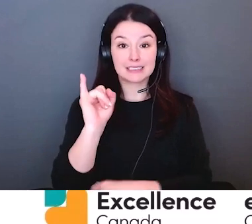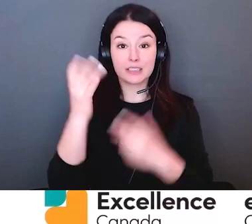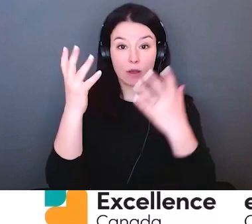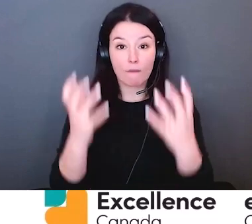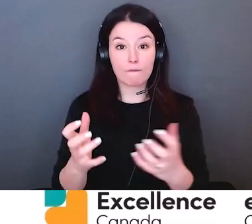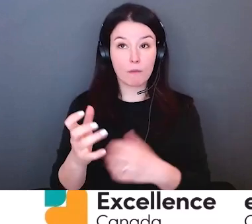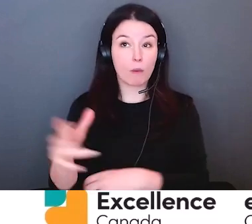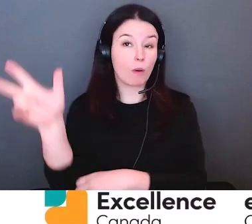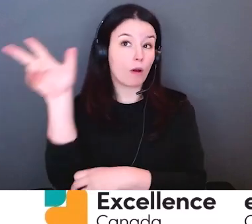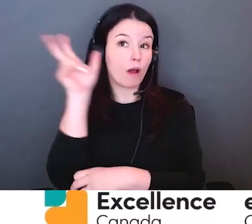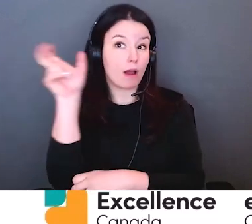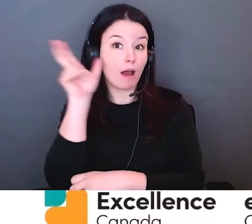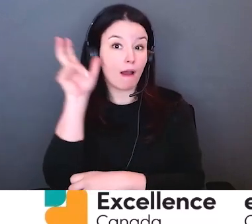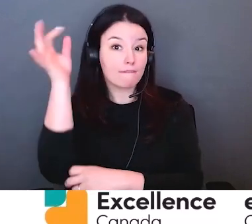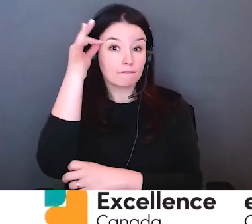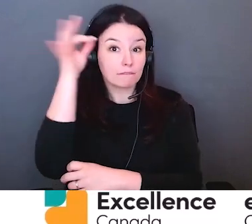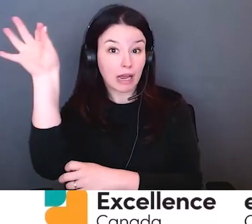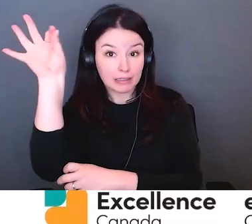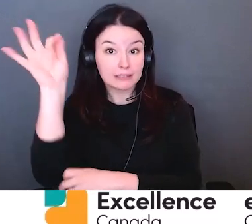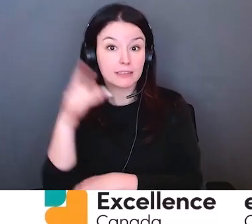Très bien, merci beaucoup.